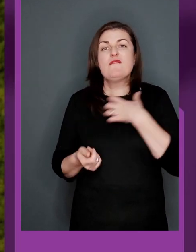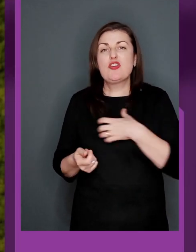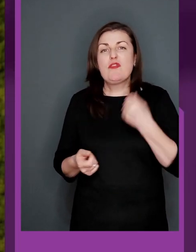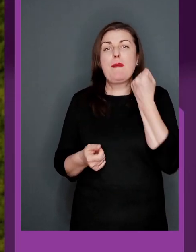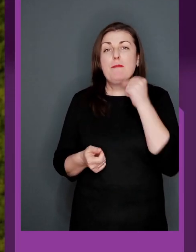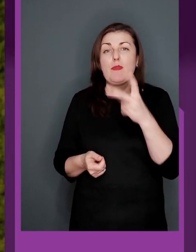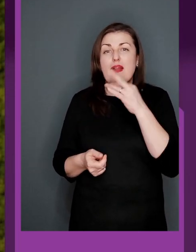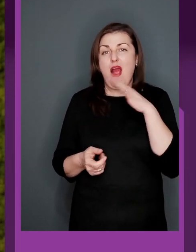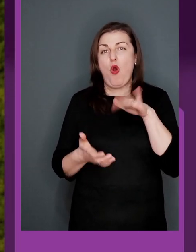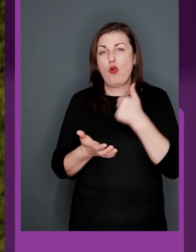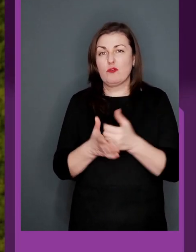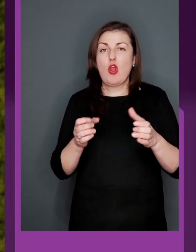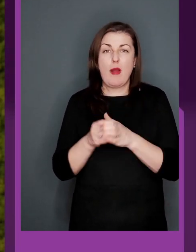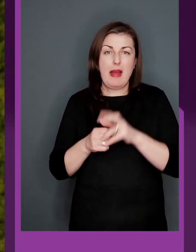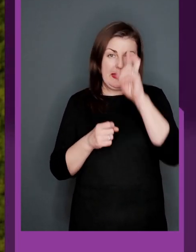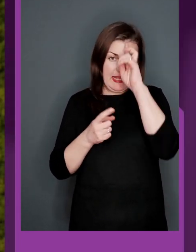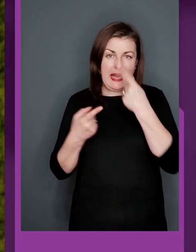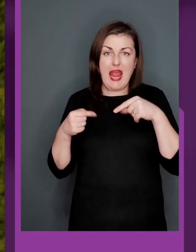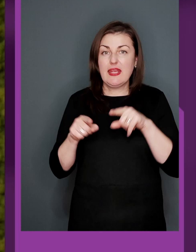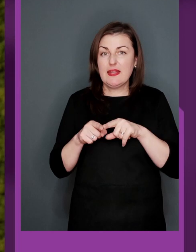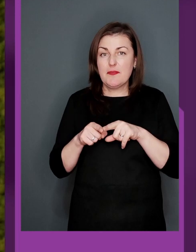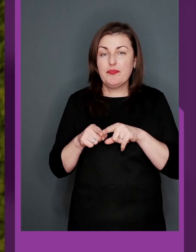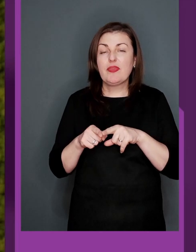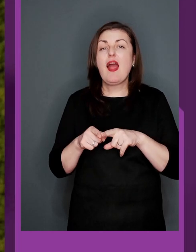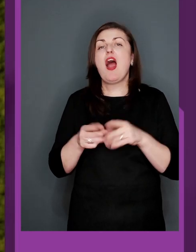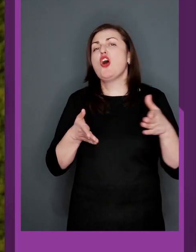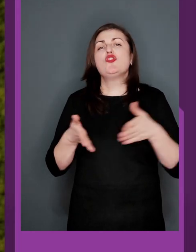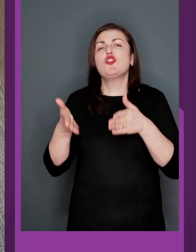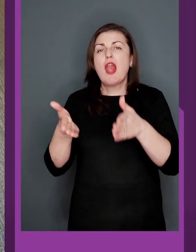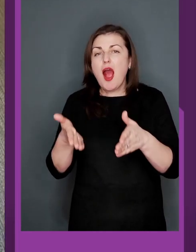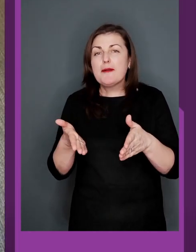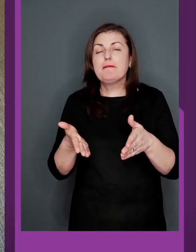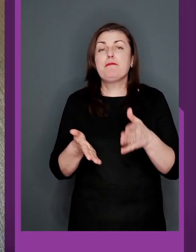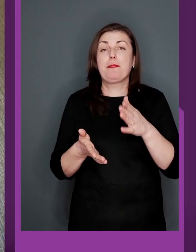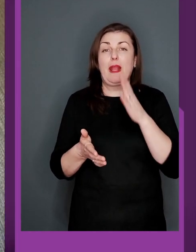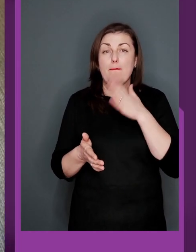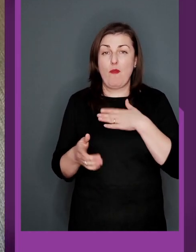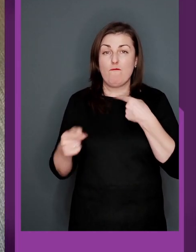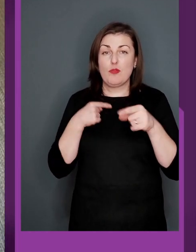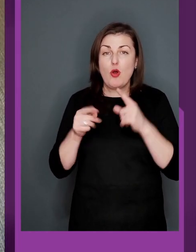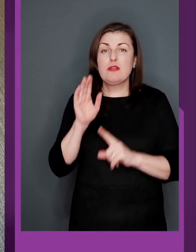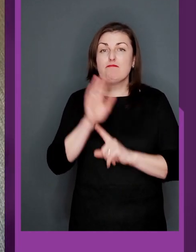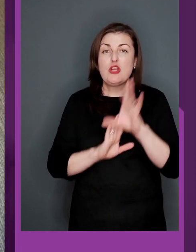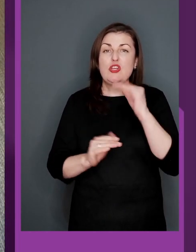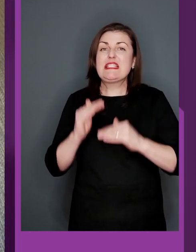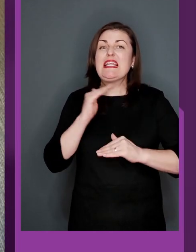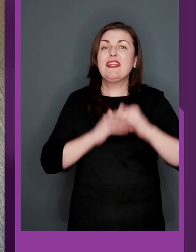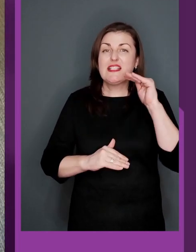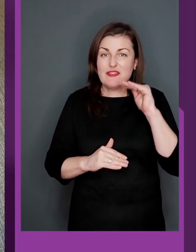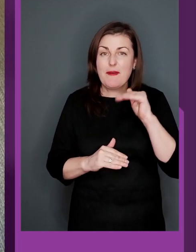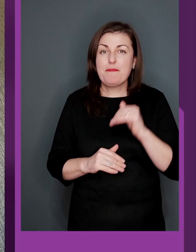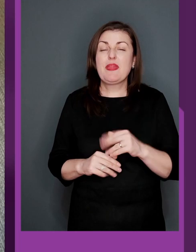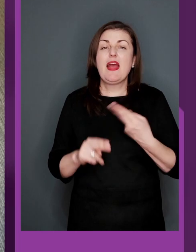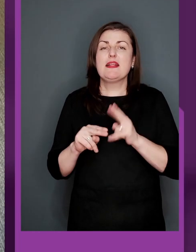приносите важливі перемоги для головної команди країни. Ну, шлях мій футбольний розпочався